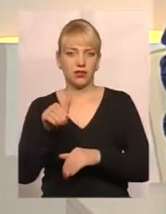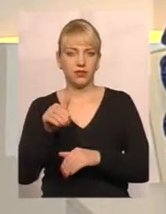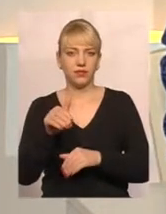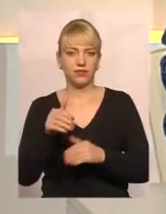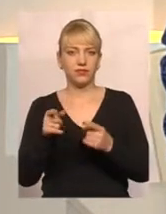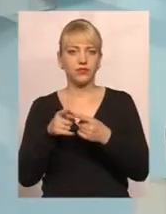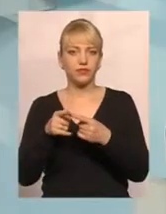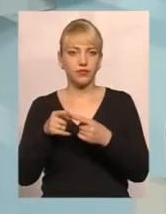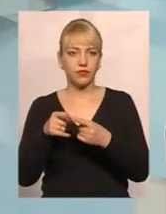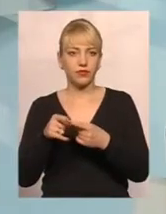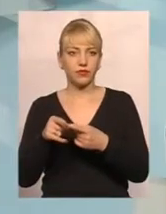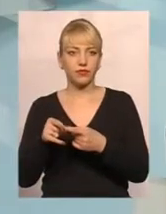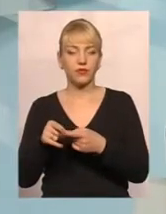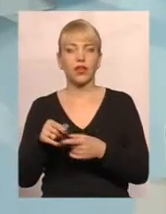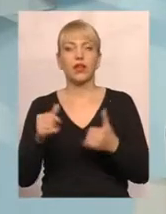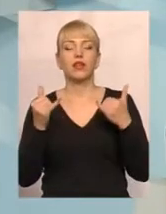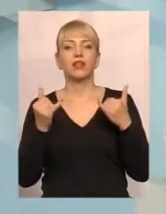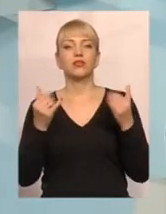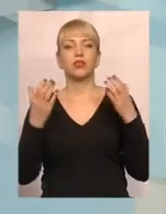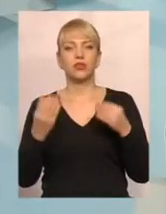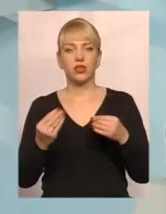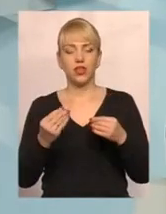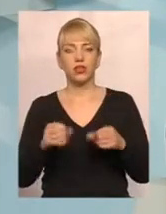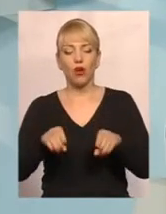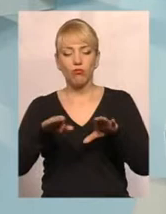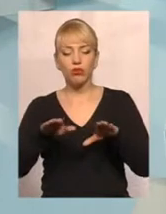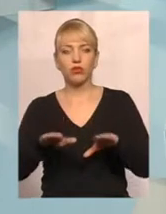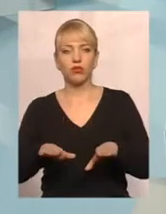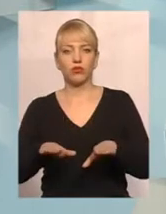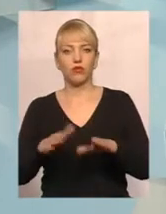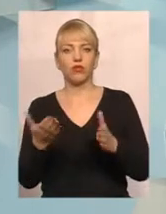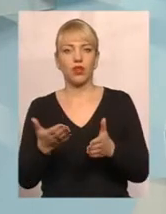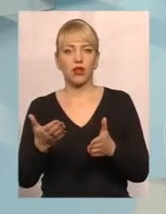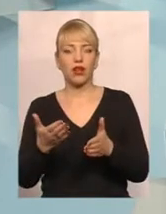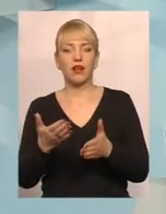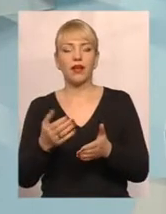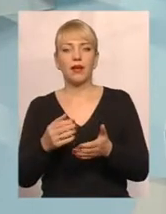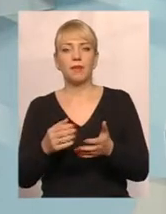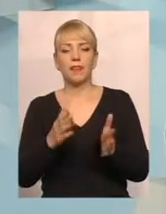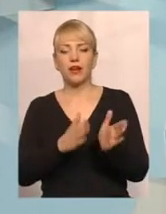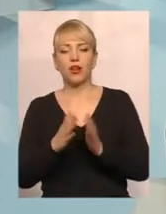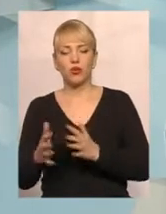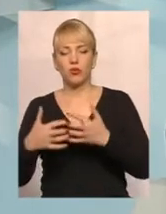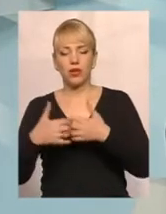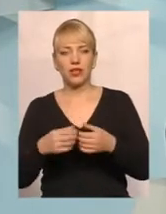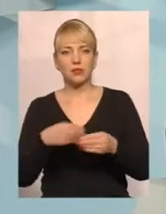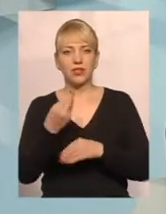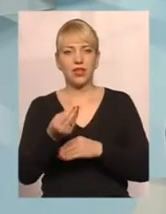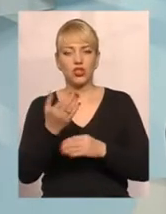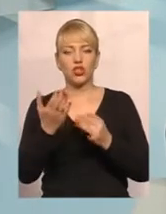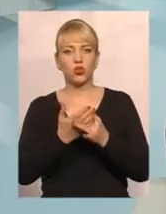Звичайно, на сьогоднішній день постановою, яка регулює механізм призначення субсидій, передбачено